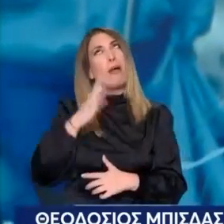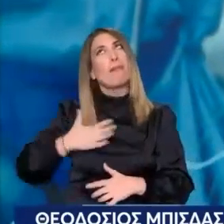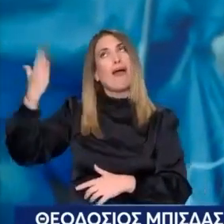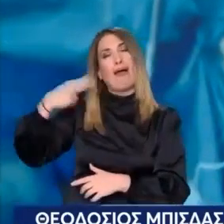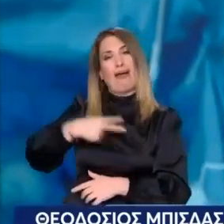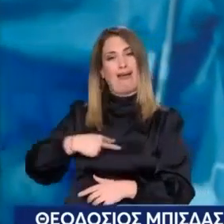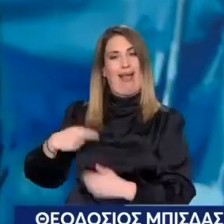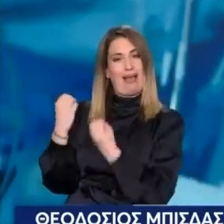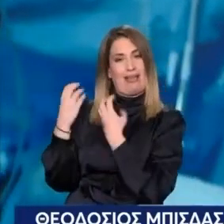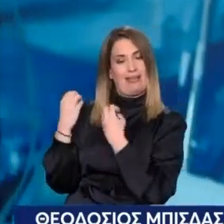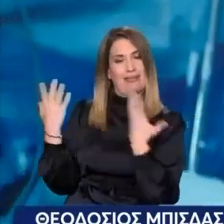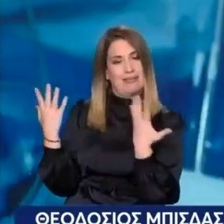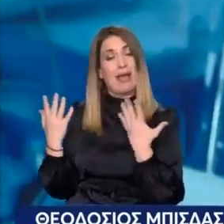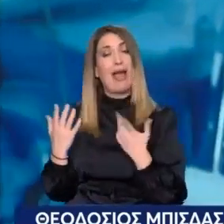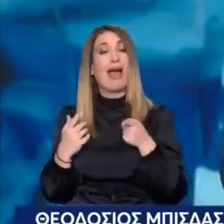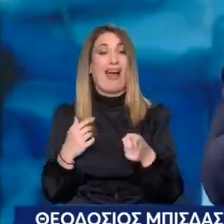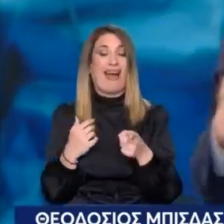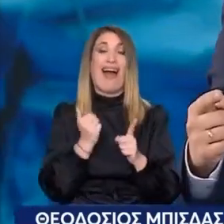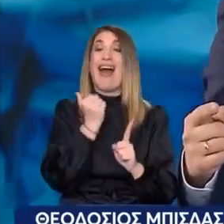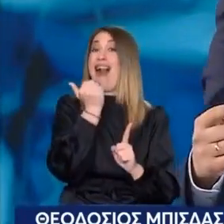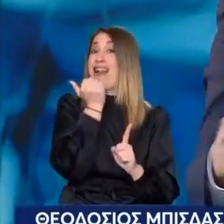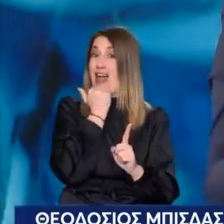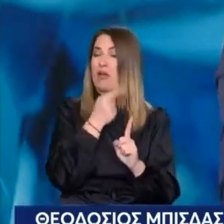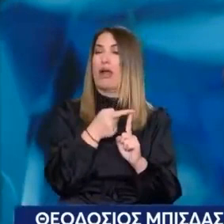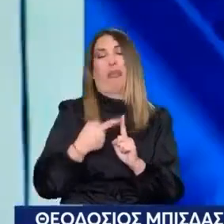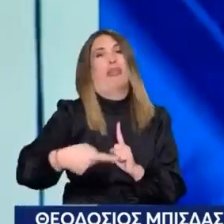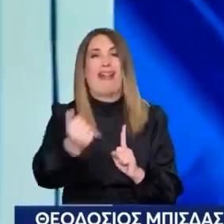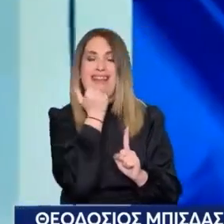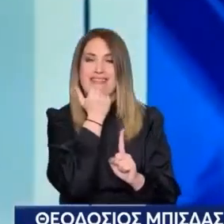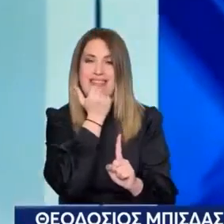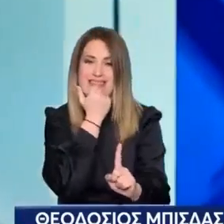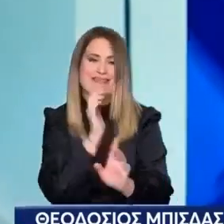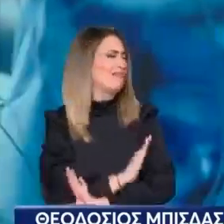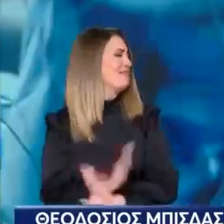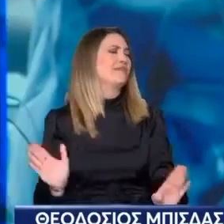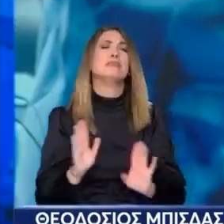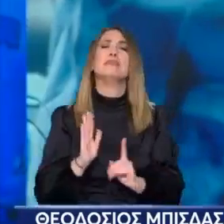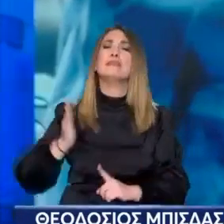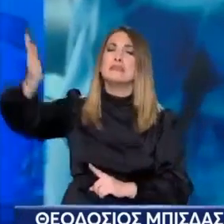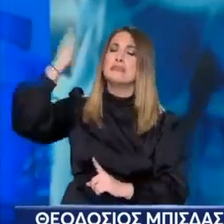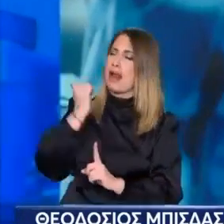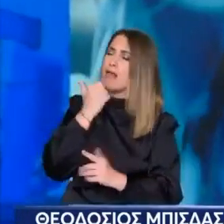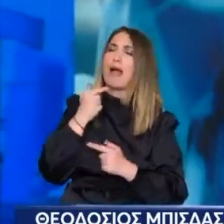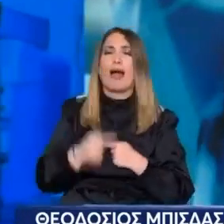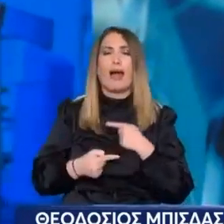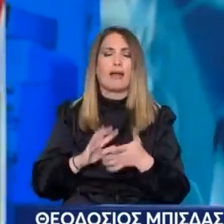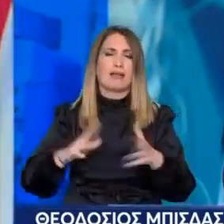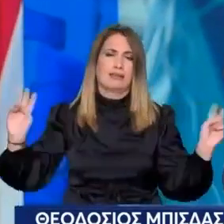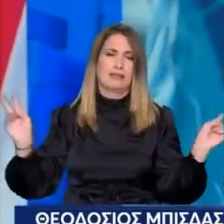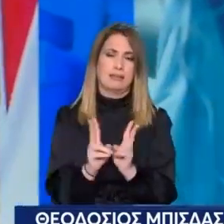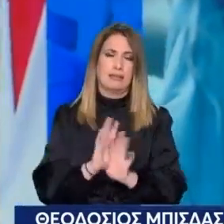πτώση ενός αεροπλάνου Δεν γίνεται από ένα λάθος Γίνεται από τη συσσόρευση πολλών λαθών Ακριβώς, οπότε το ίδιο γίνεται και στην ιατρική Το ιατρικό λάθος είναι η